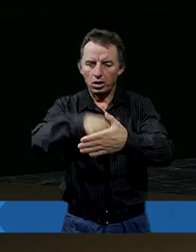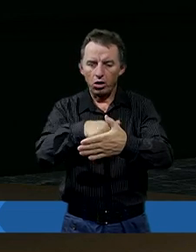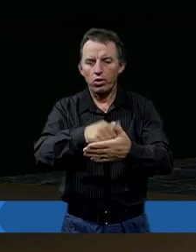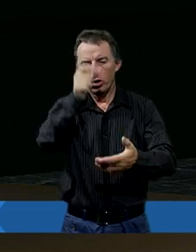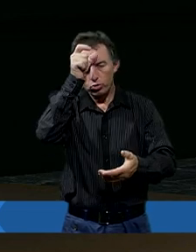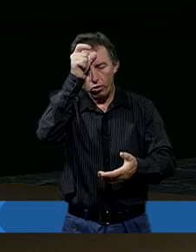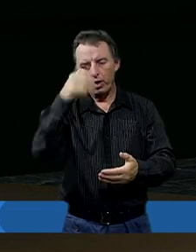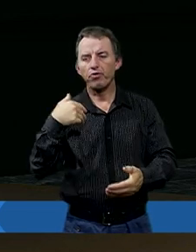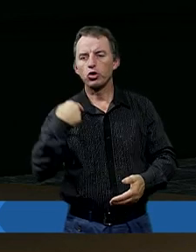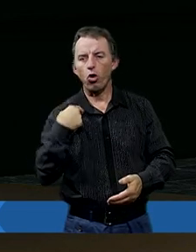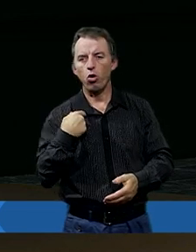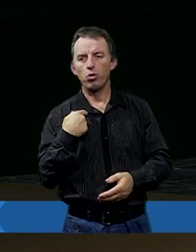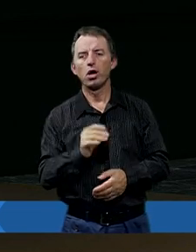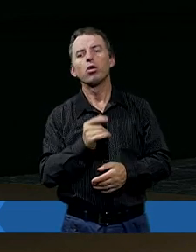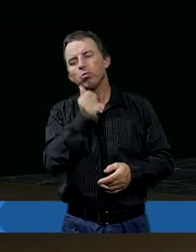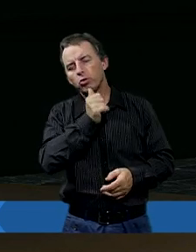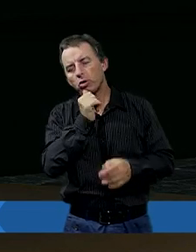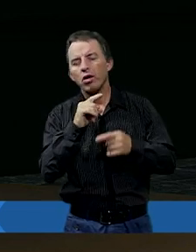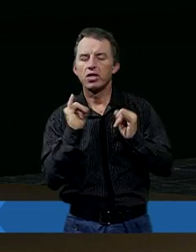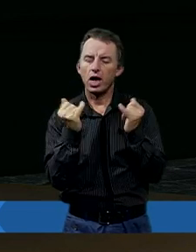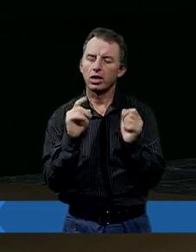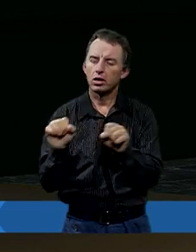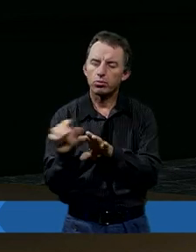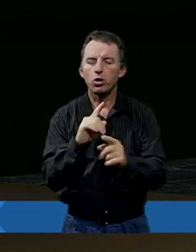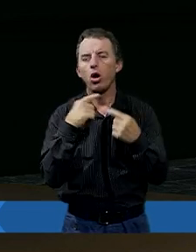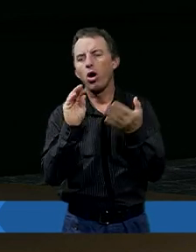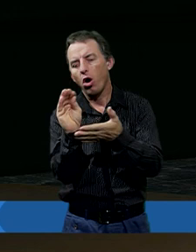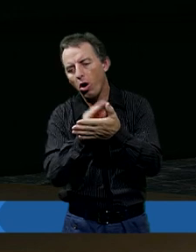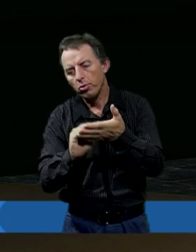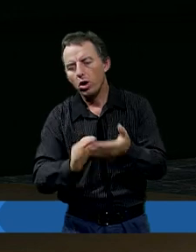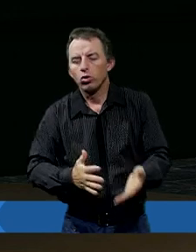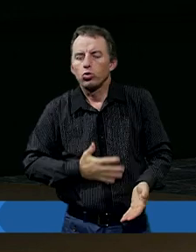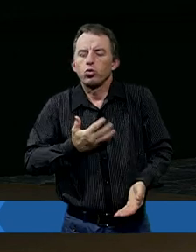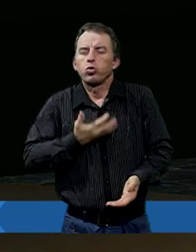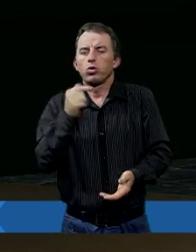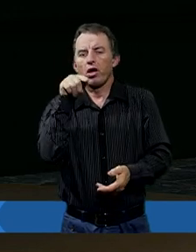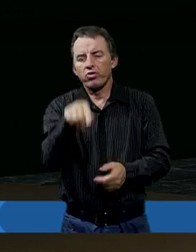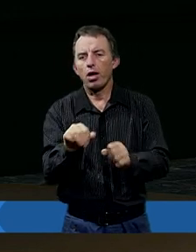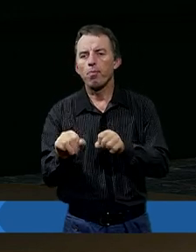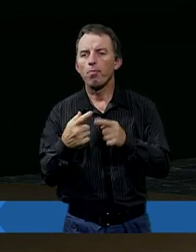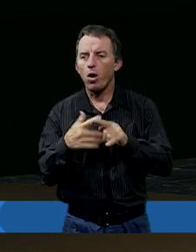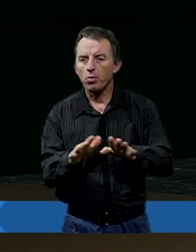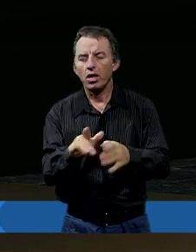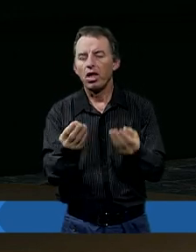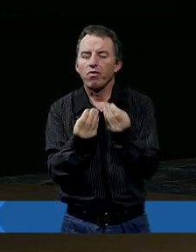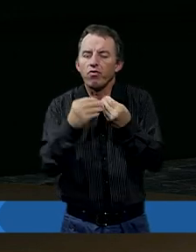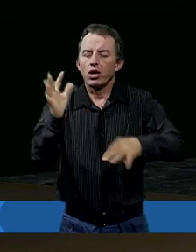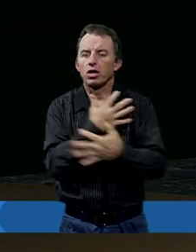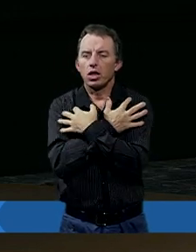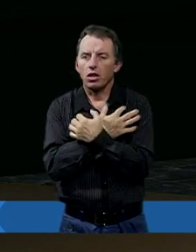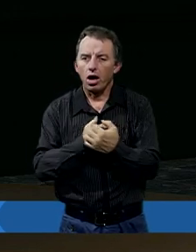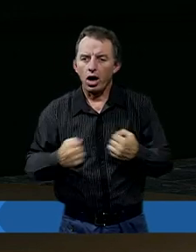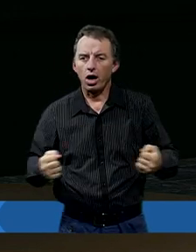żałobie. Próbuje w jakiś sposób opisać, jak się czuje w tym momencie, w tej wielkiej tragedii.